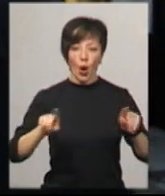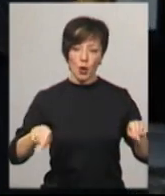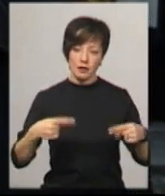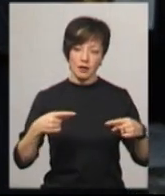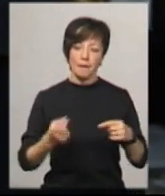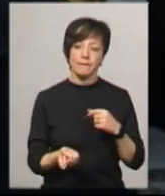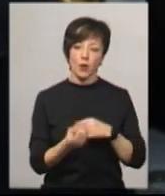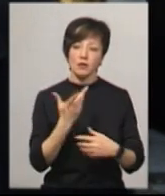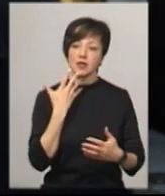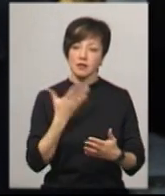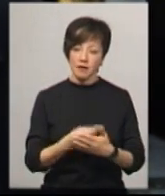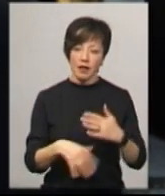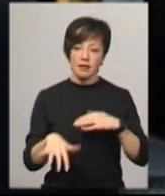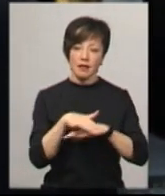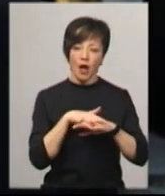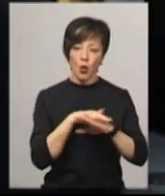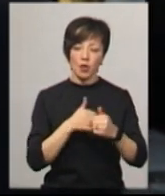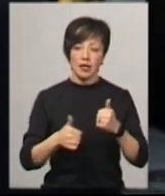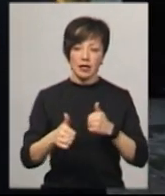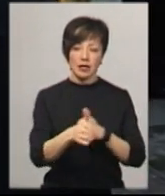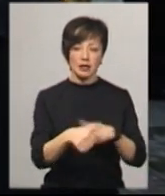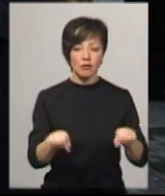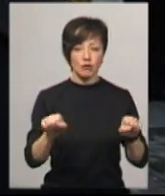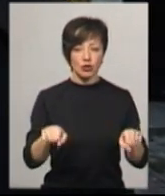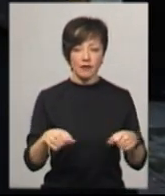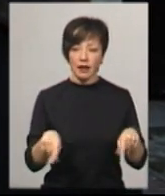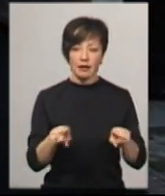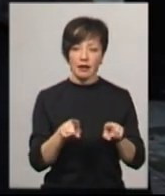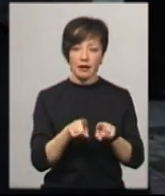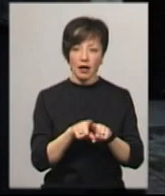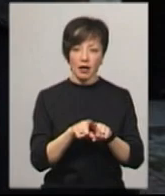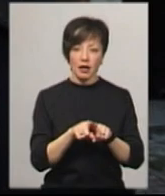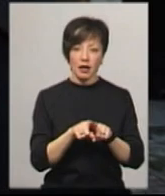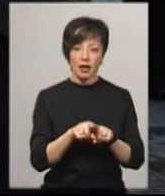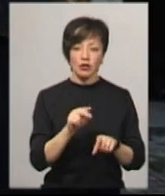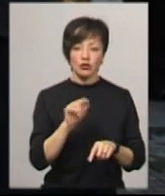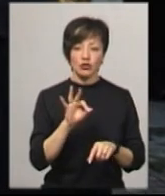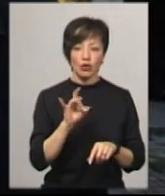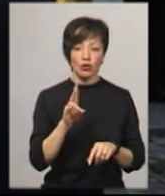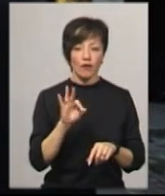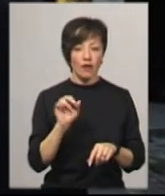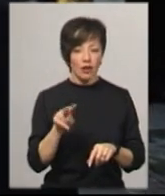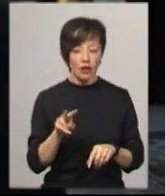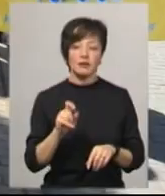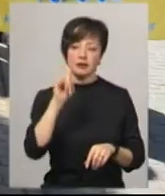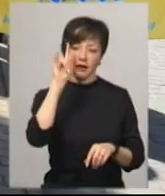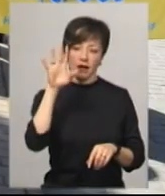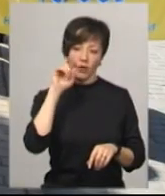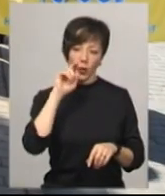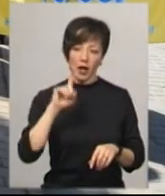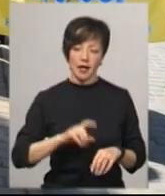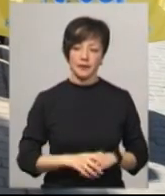Появиться свій народний лідер. Можливо, не такий вже, як Чорновіл, але це буде. Слава Україні!